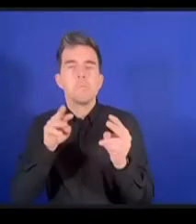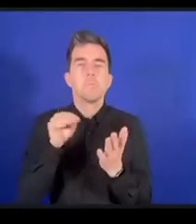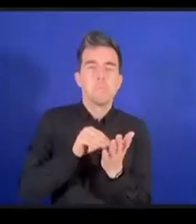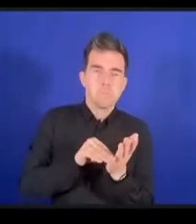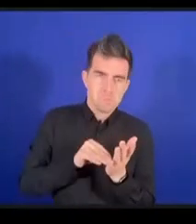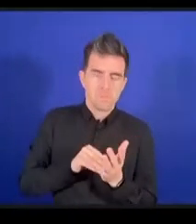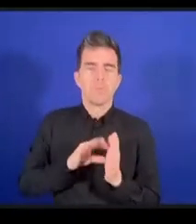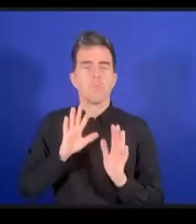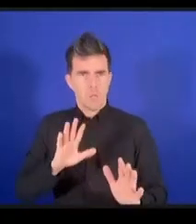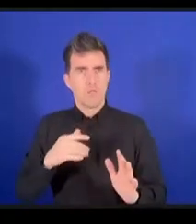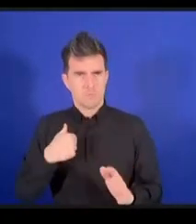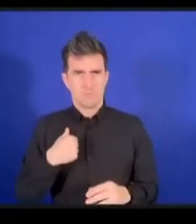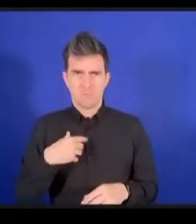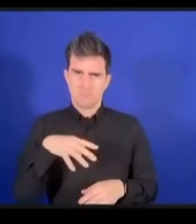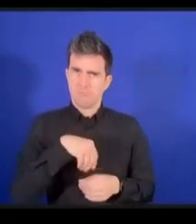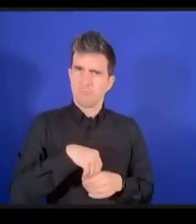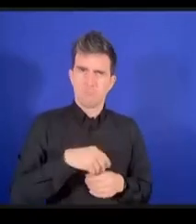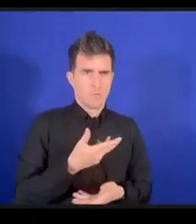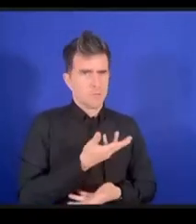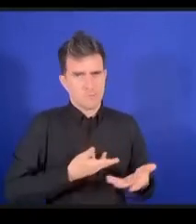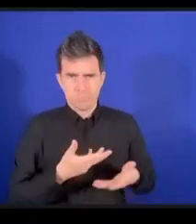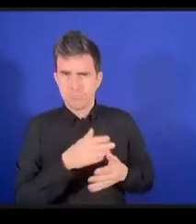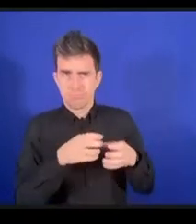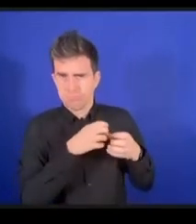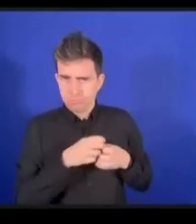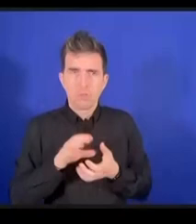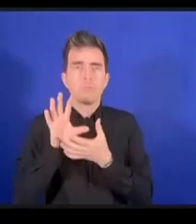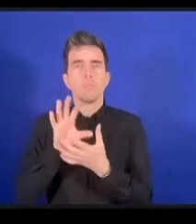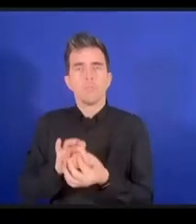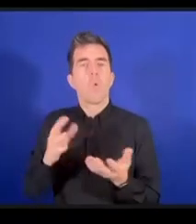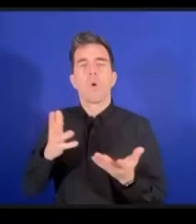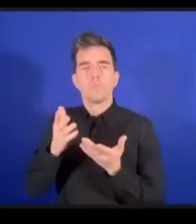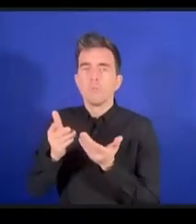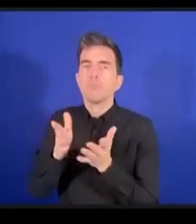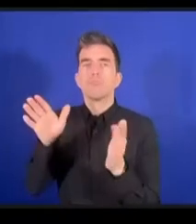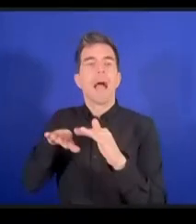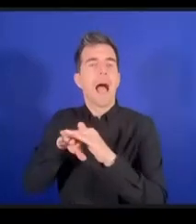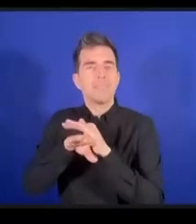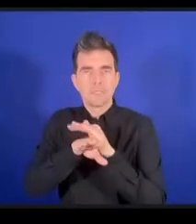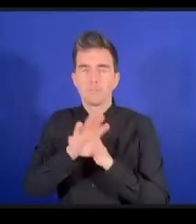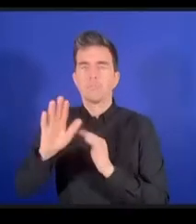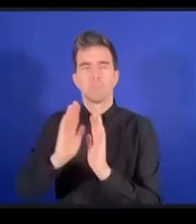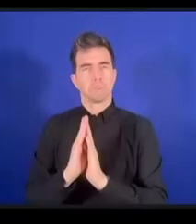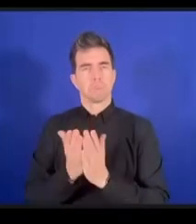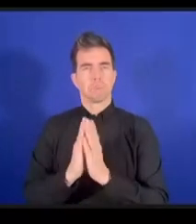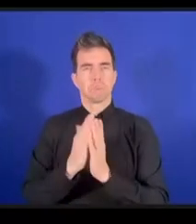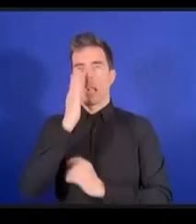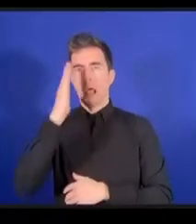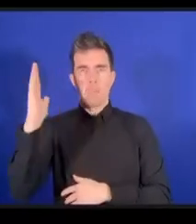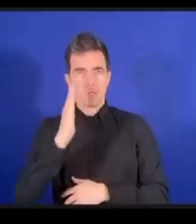représentant la coalition dynamique sur les bibliothèques publiques plusieurs choses